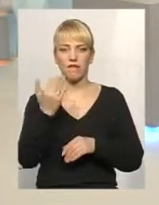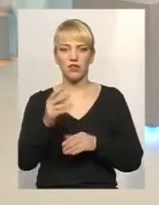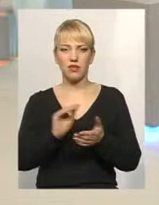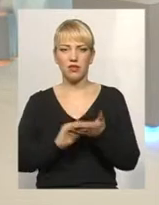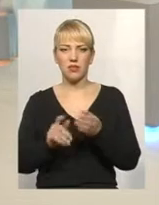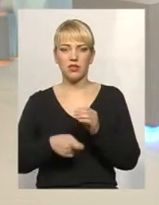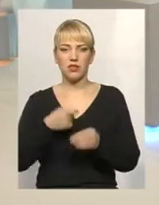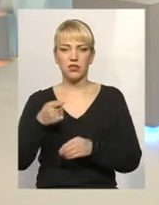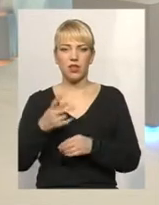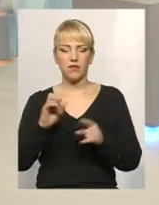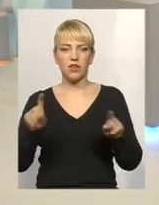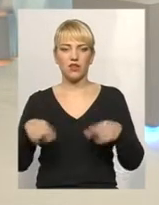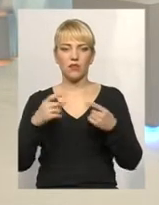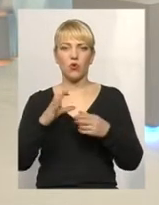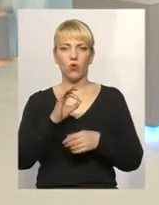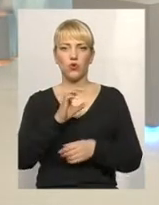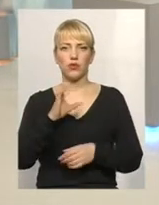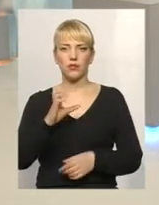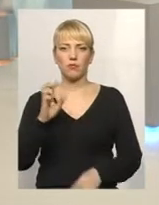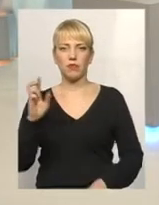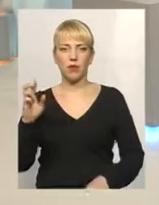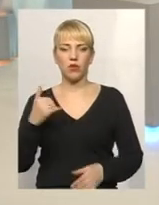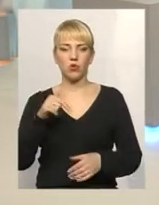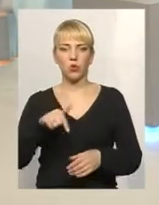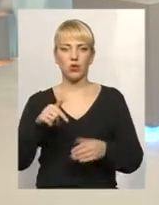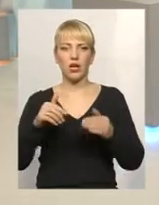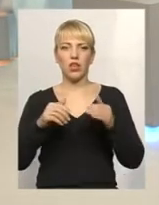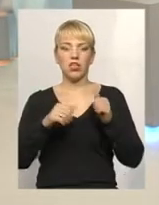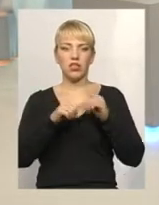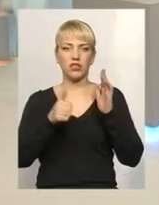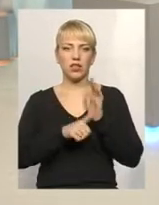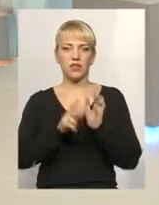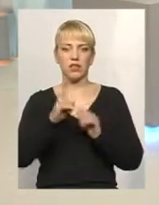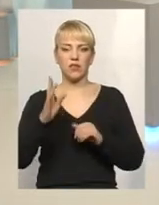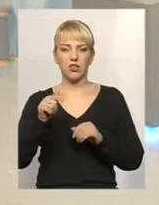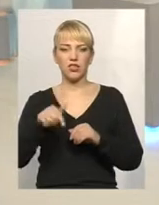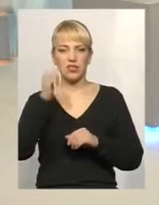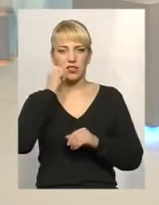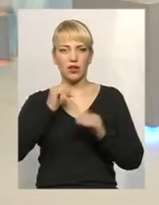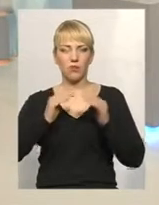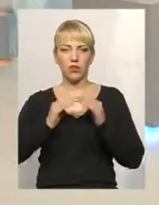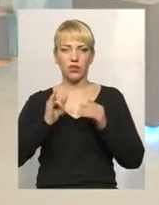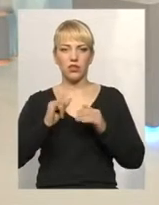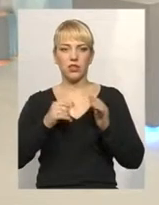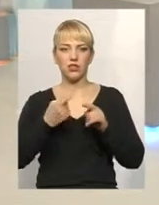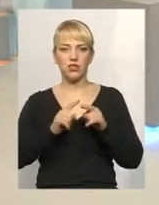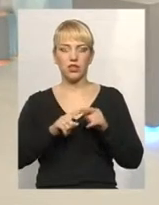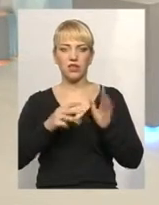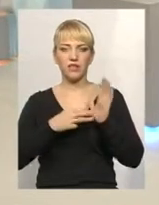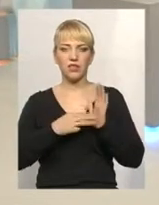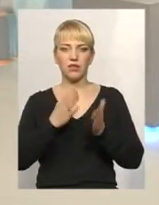створення ОСББ. Тут всього-навцього 16 квартир, будинок старий. Із них тільки 8 має